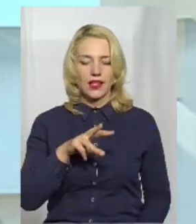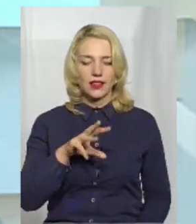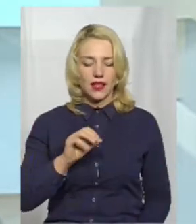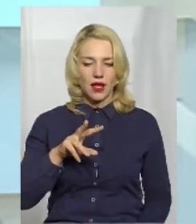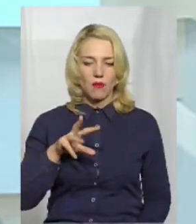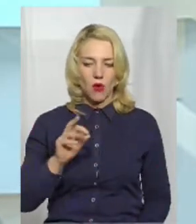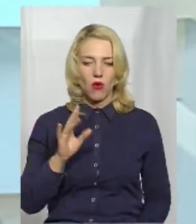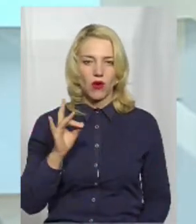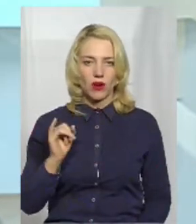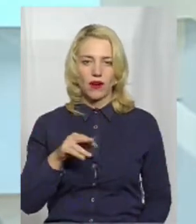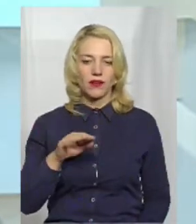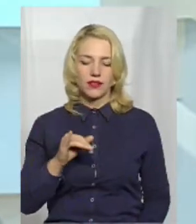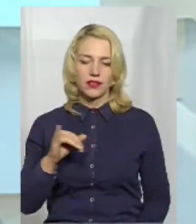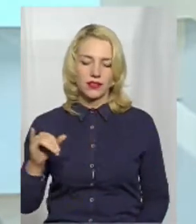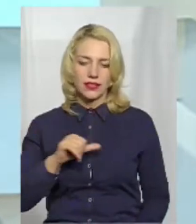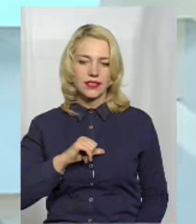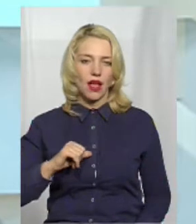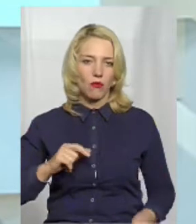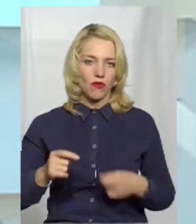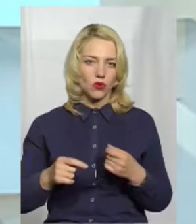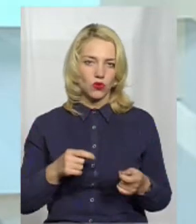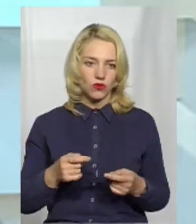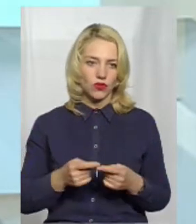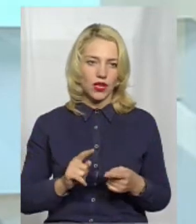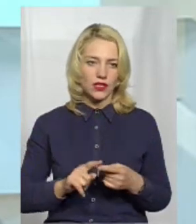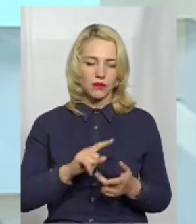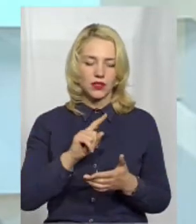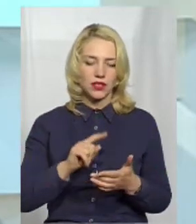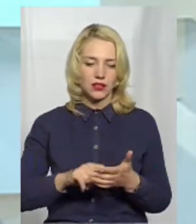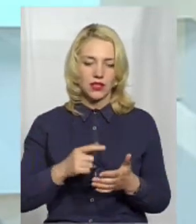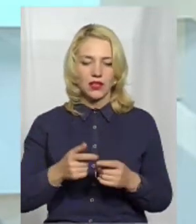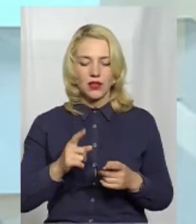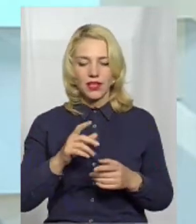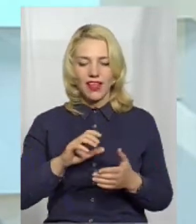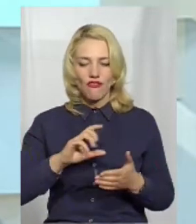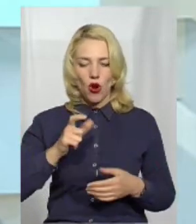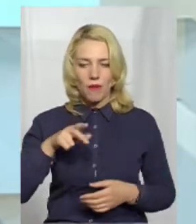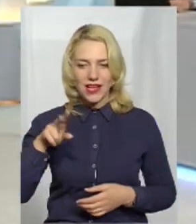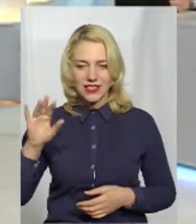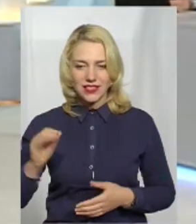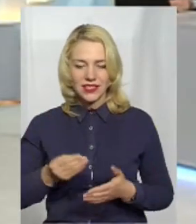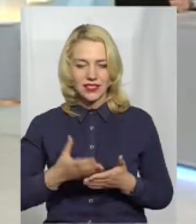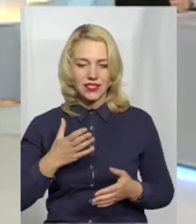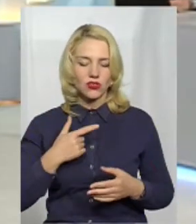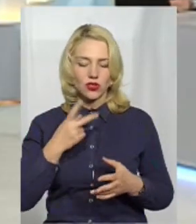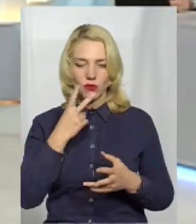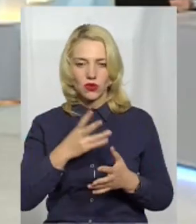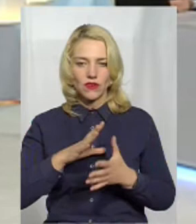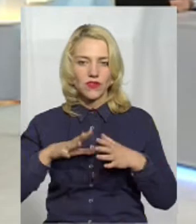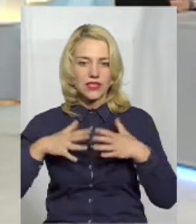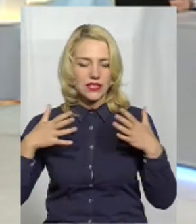Тобто, взагалі, ну, питання європейських цінностей ми розглядали в досить широкому сенсі. Тобто, всі, хто хочуть покращити життя